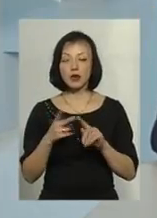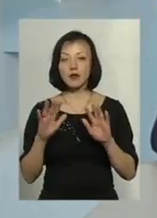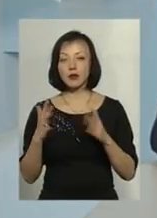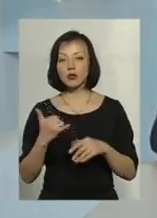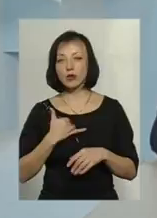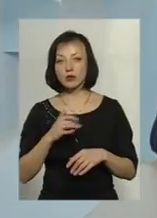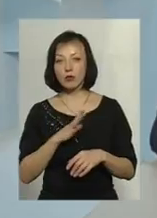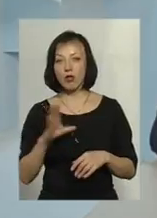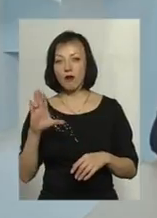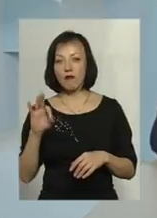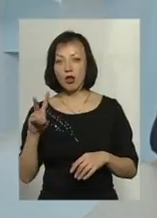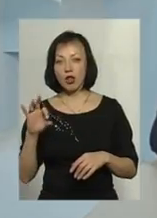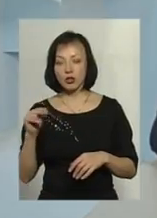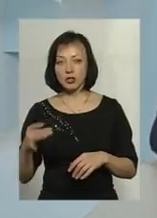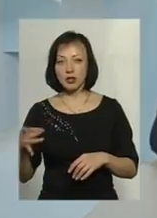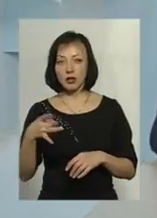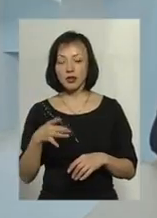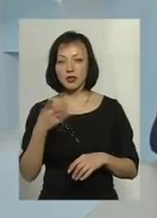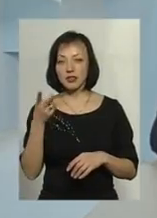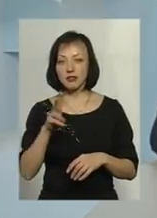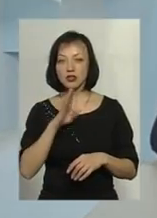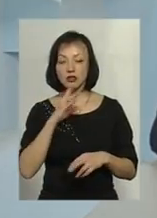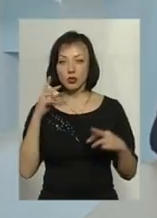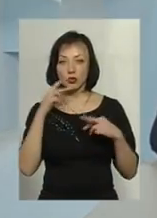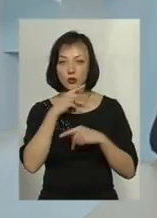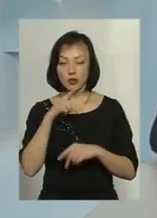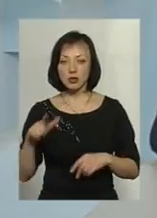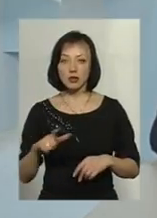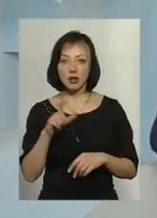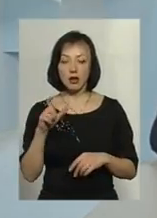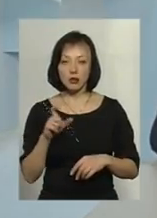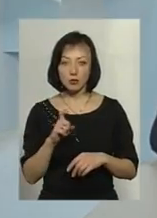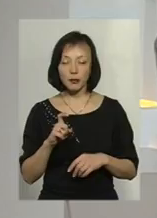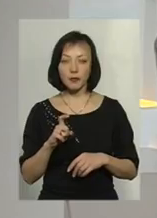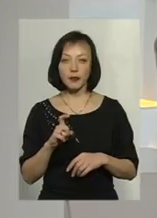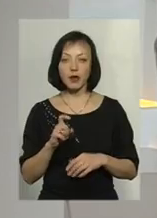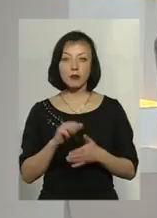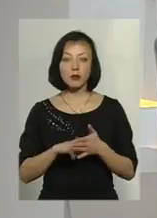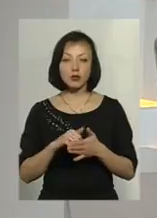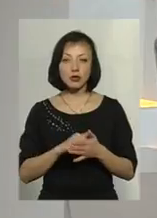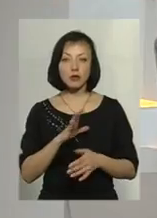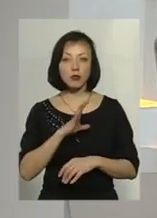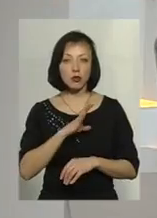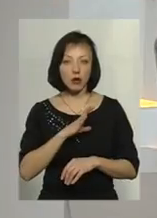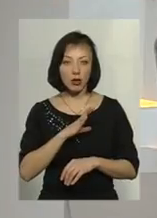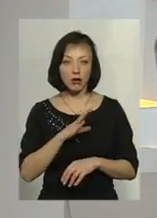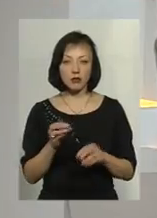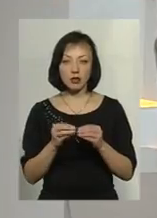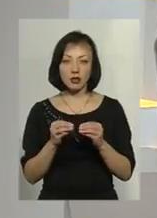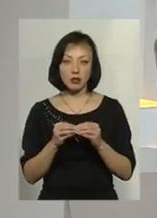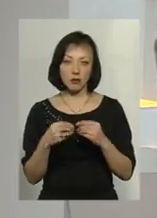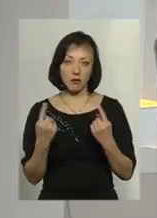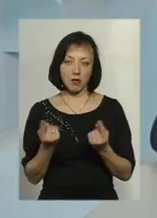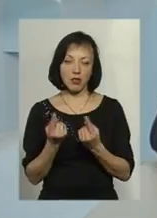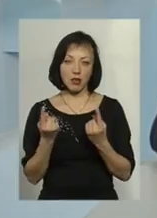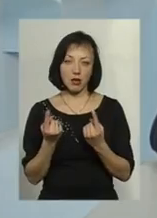нас був у Волочицькому районі, дві жінки теж отруїлися чадним газом, причина була та сама банальна.